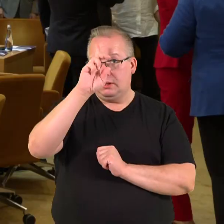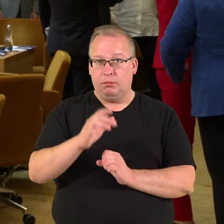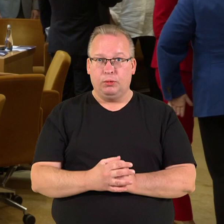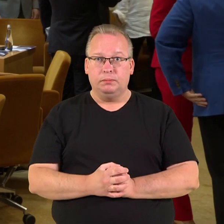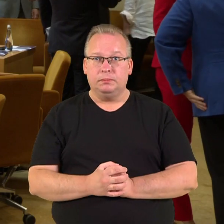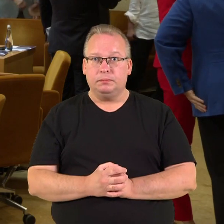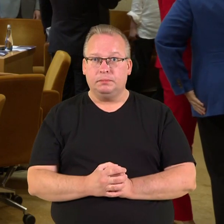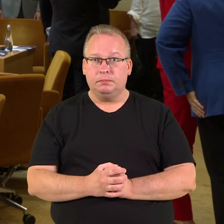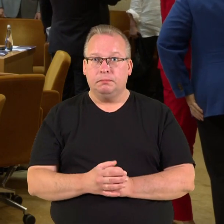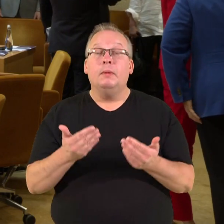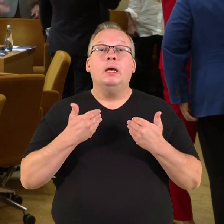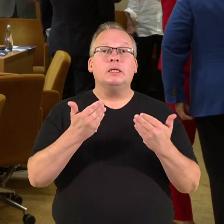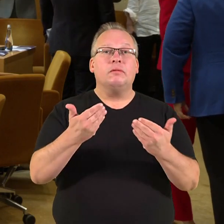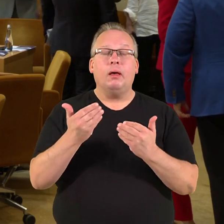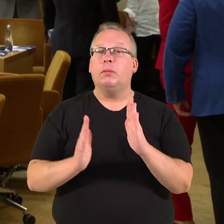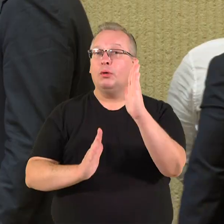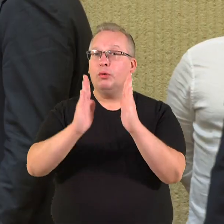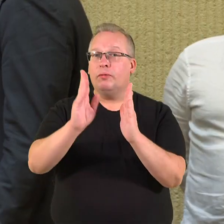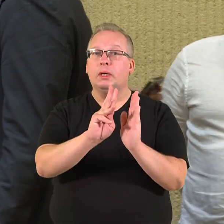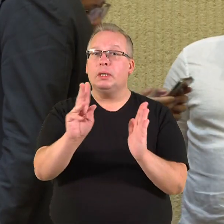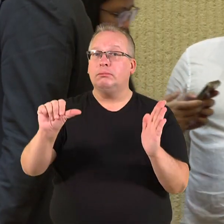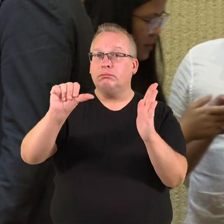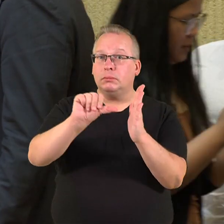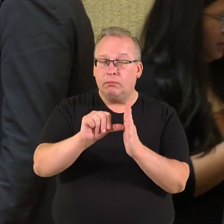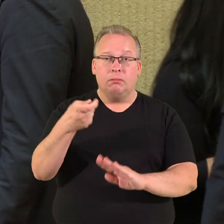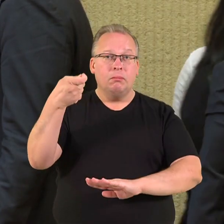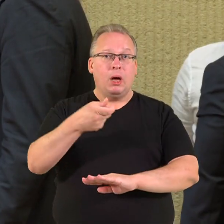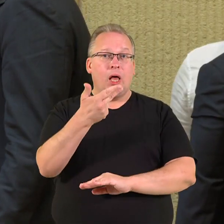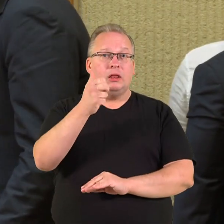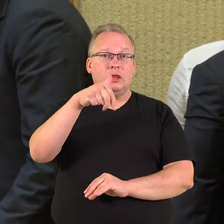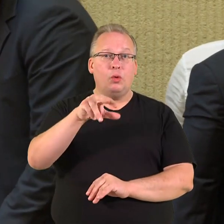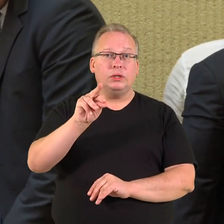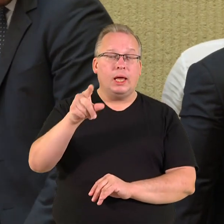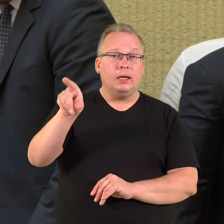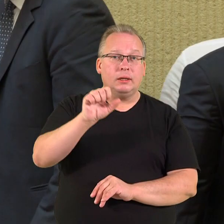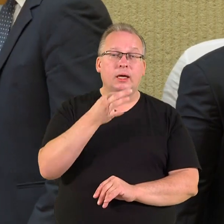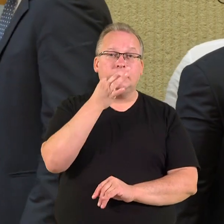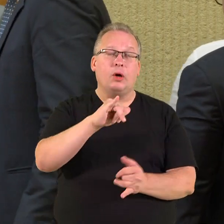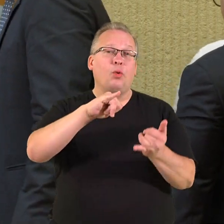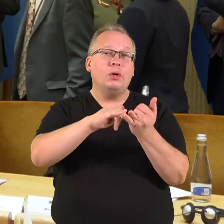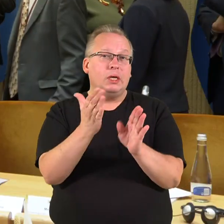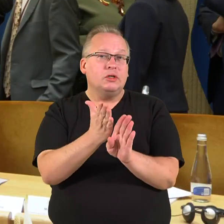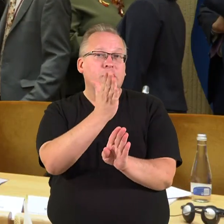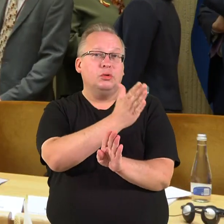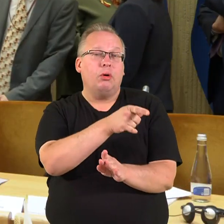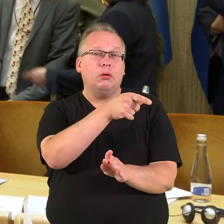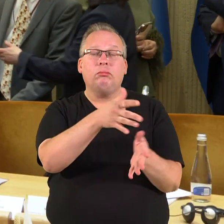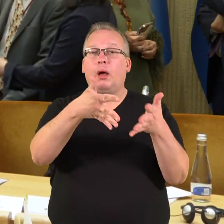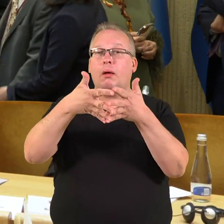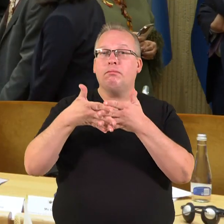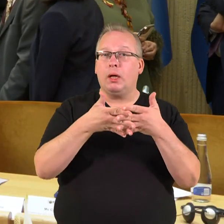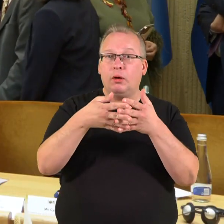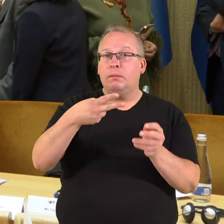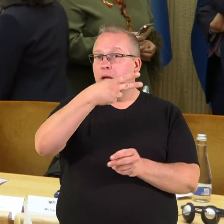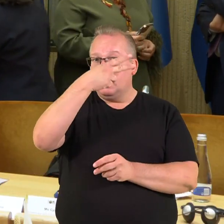Sveikindamas konferencijos dalyvius, prezidentas Gitanas nusėda pabrėžę istoriškai Junktinių valstyjų vaidmo Lietuvos